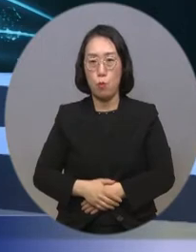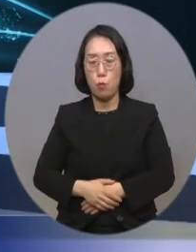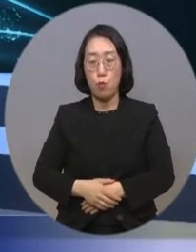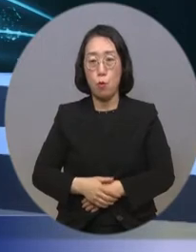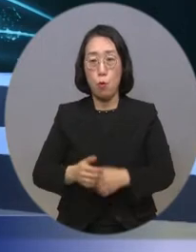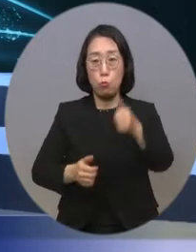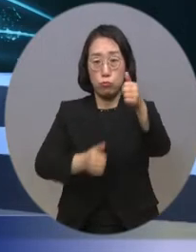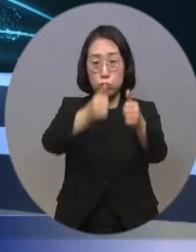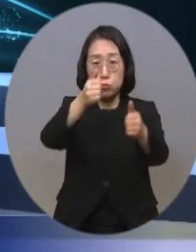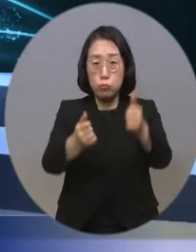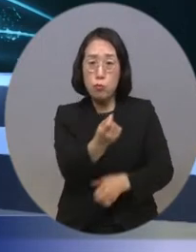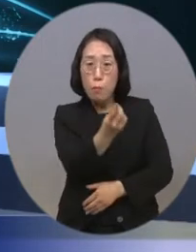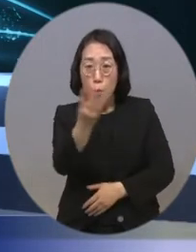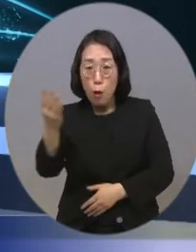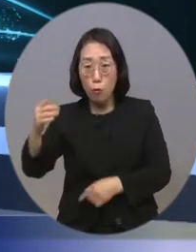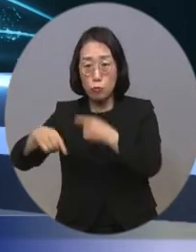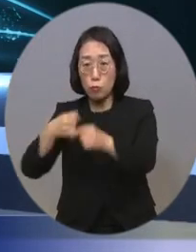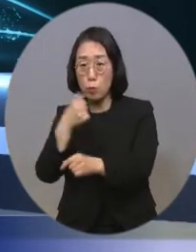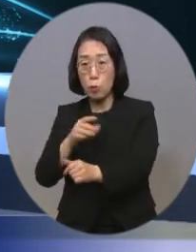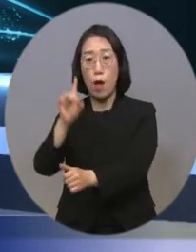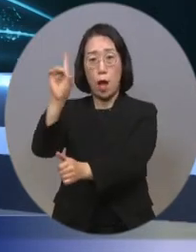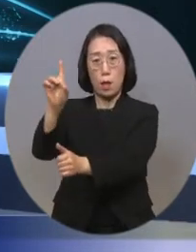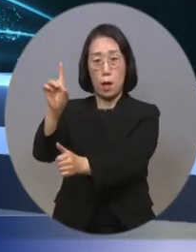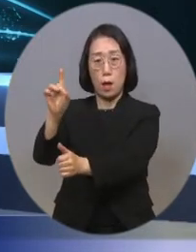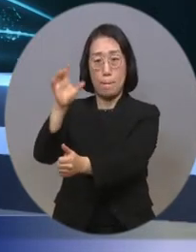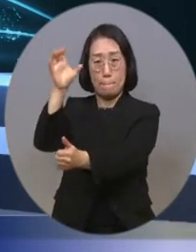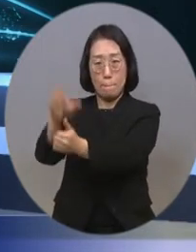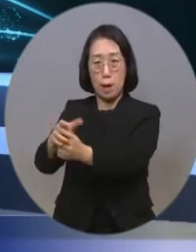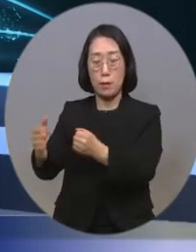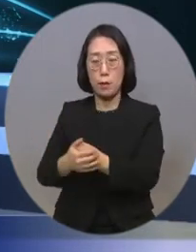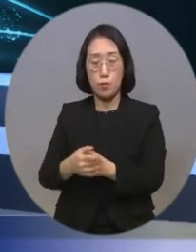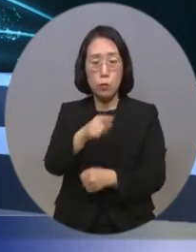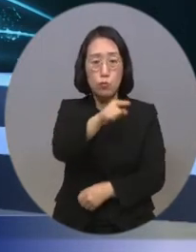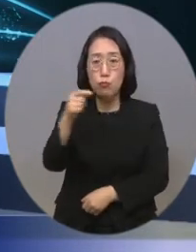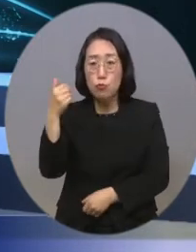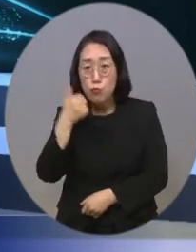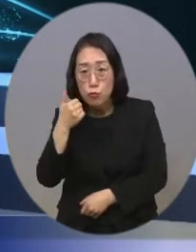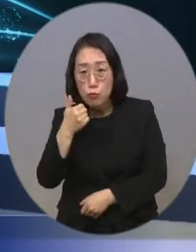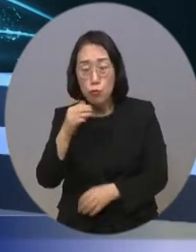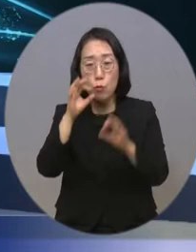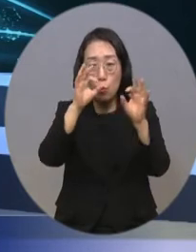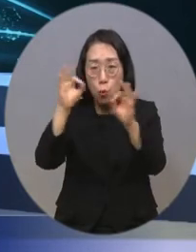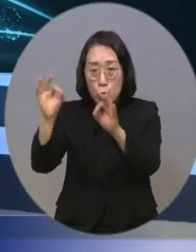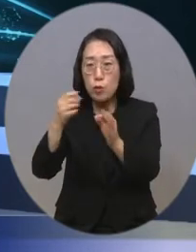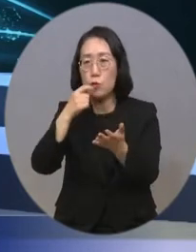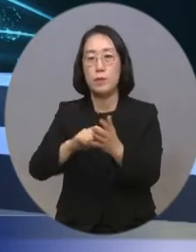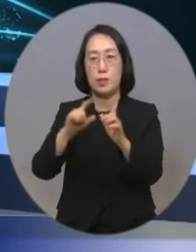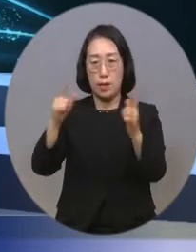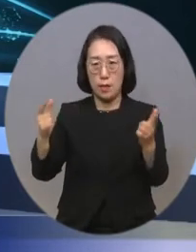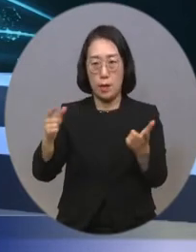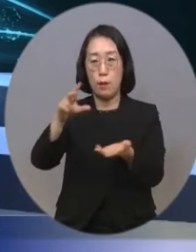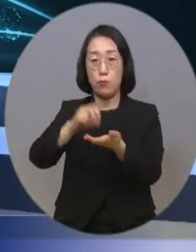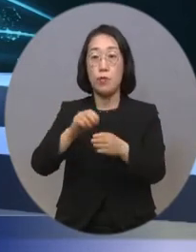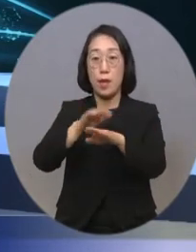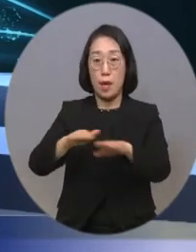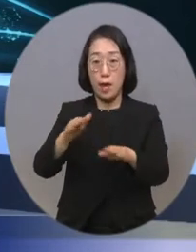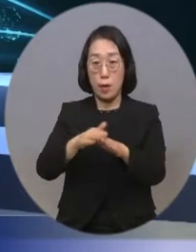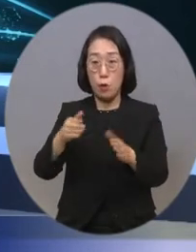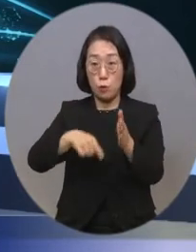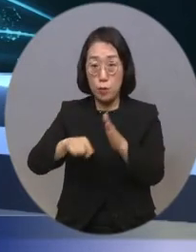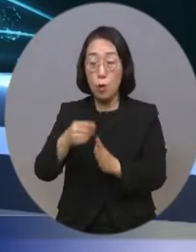후보자에 한 명의 수어 통역사가 배치돼 온전한 정보 전달이 어려웠기 때문입니다. 이 문제를 해결하기 위해